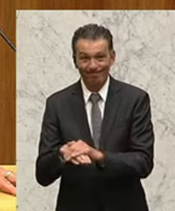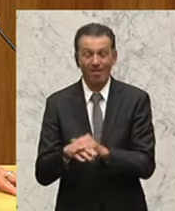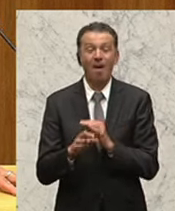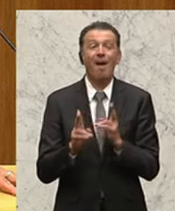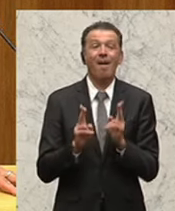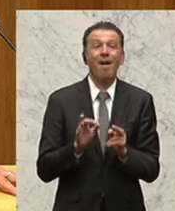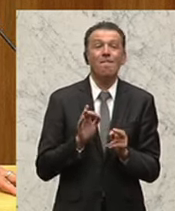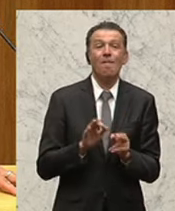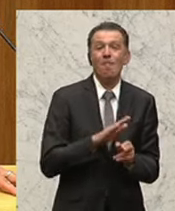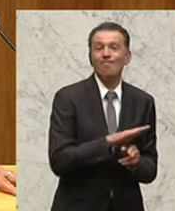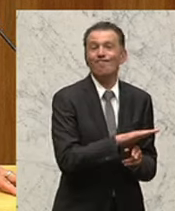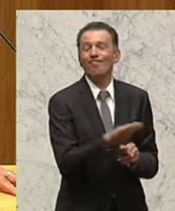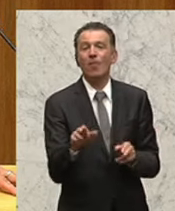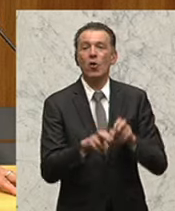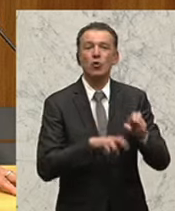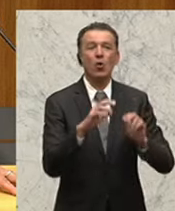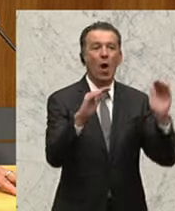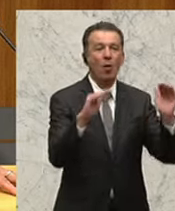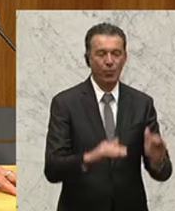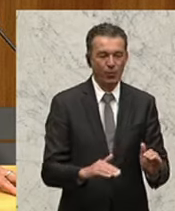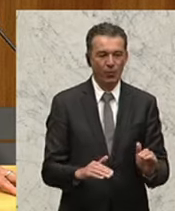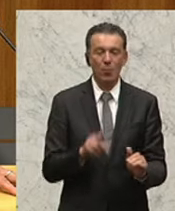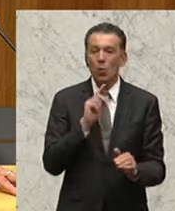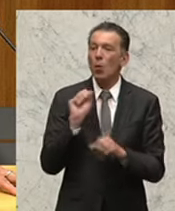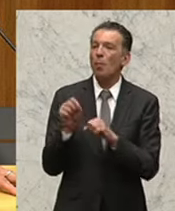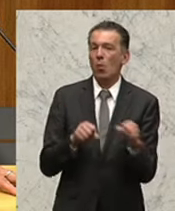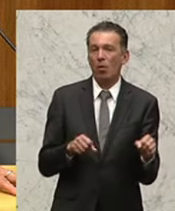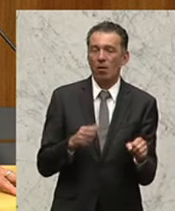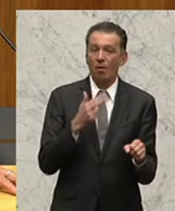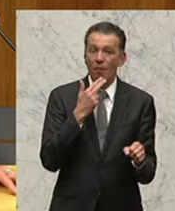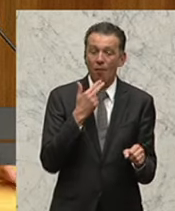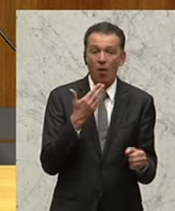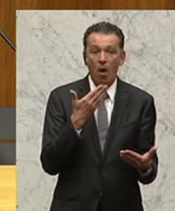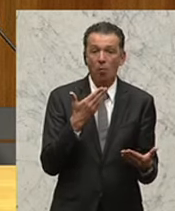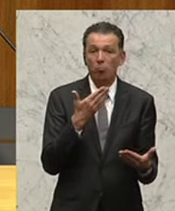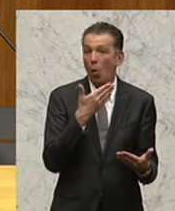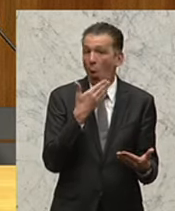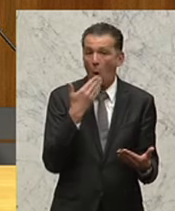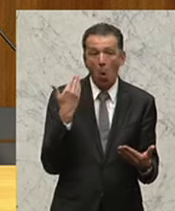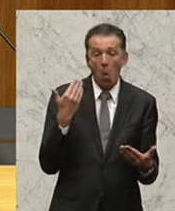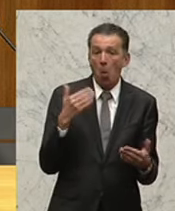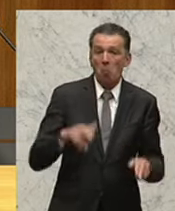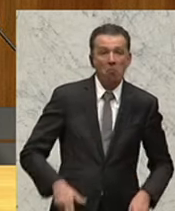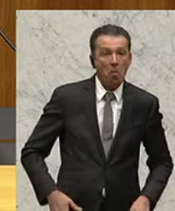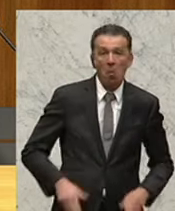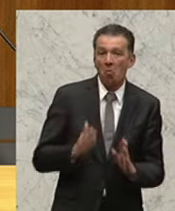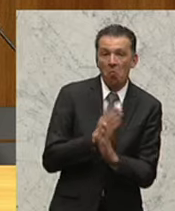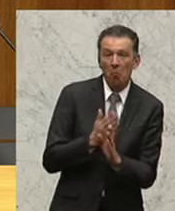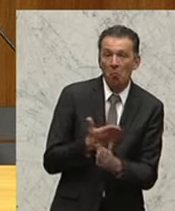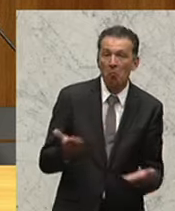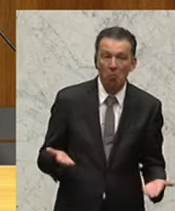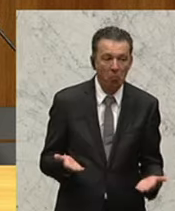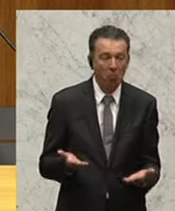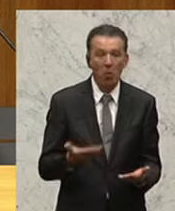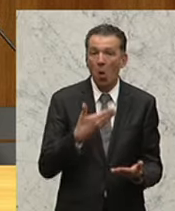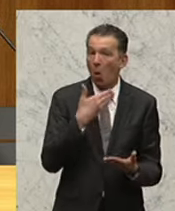Und das ist aber nur dann immer möglich, wenn diejenigen, die kein Vermögen zu verbergen haben und zu verstecken haben und